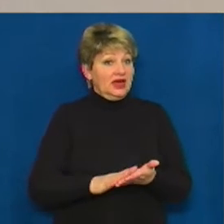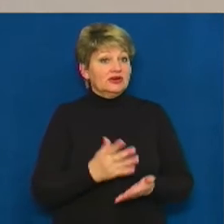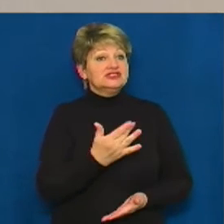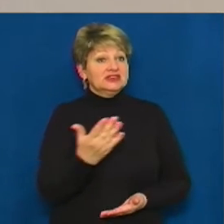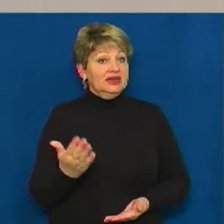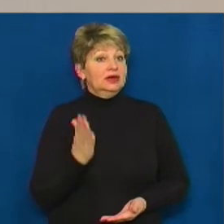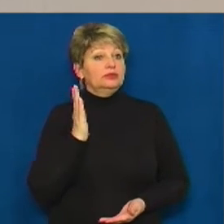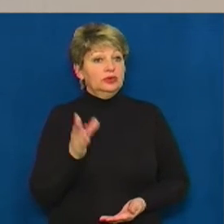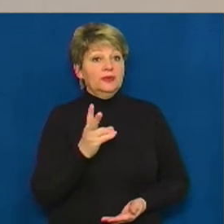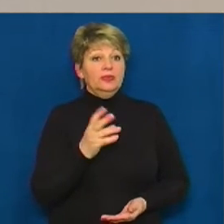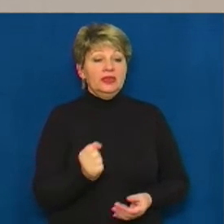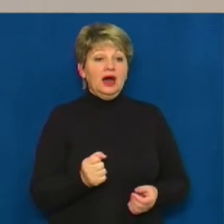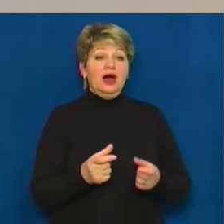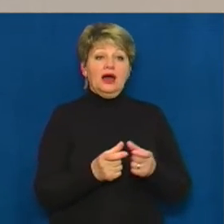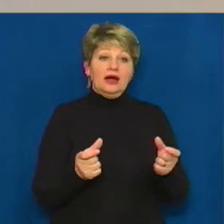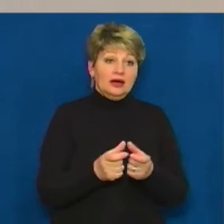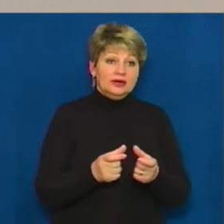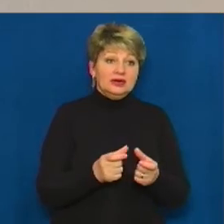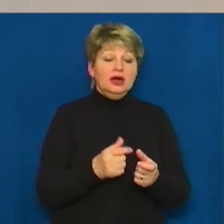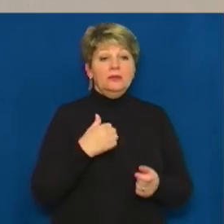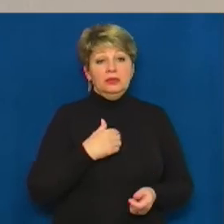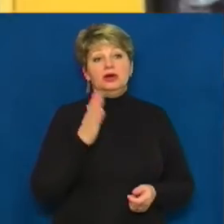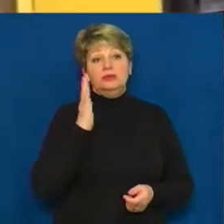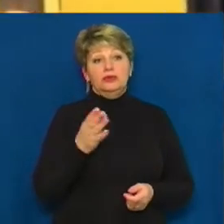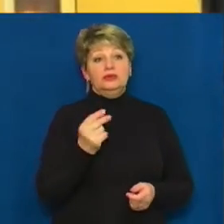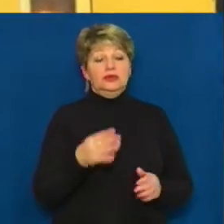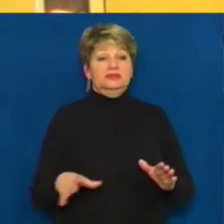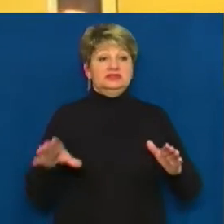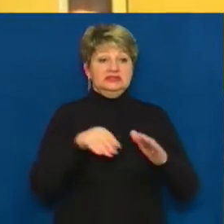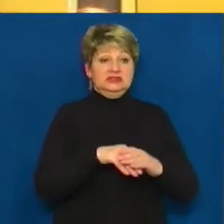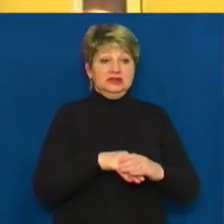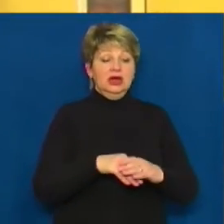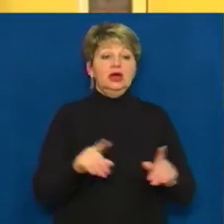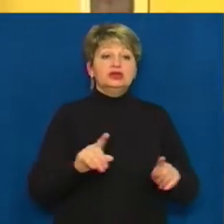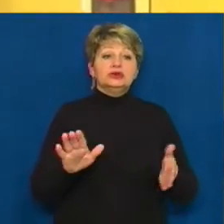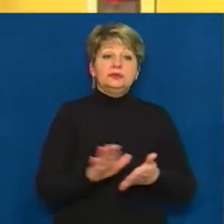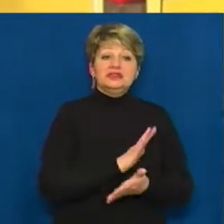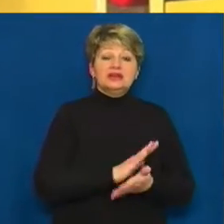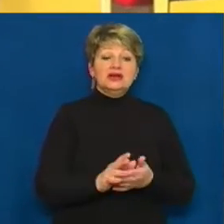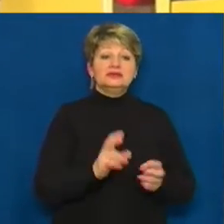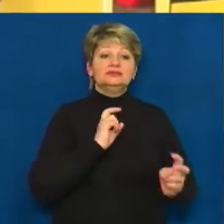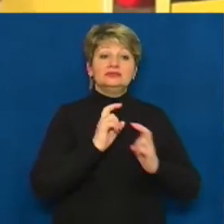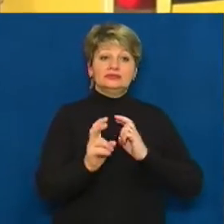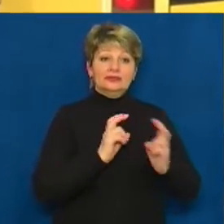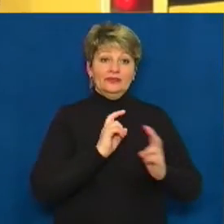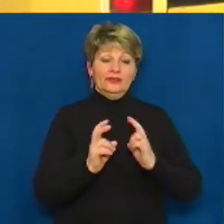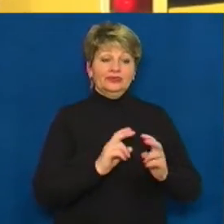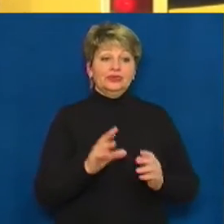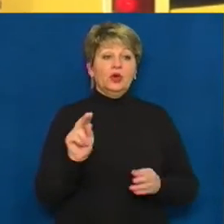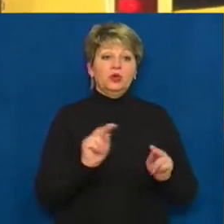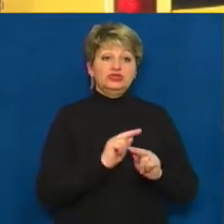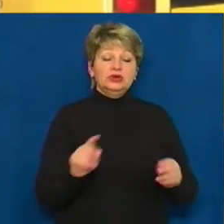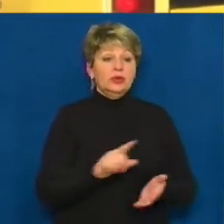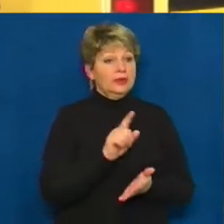на картки на виготовлення, ми вже будемо закладати. Аби безкоштовно проїхати в комунальному транспорті, учню